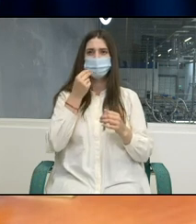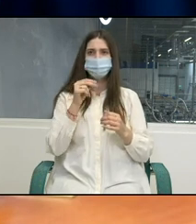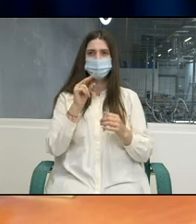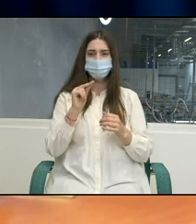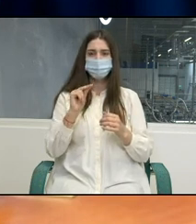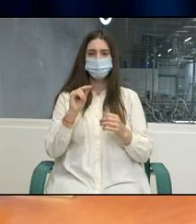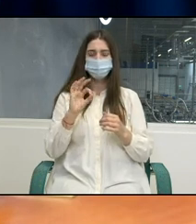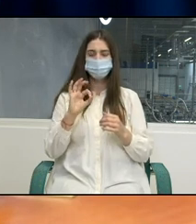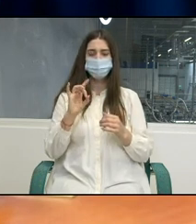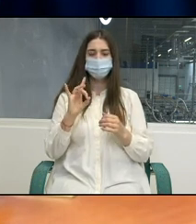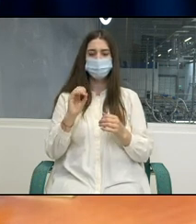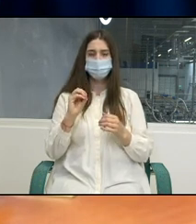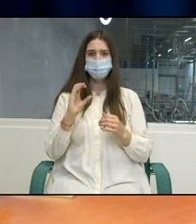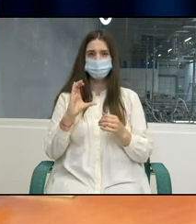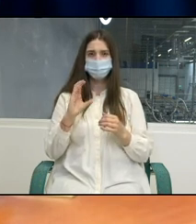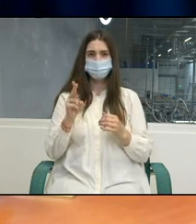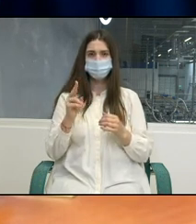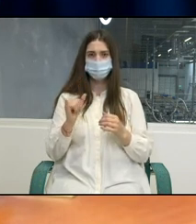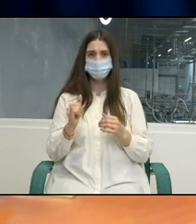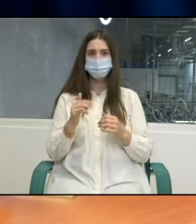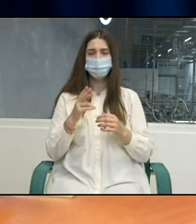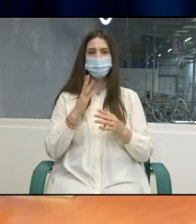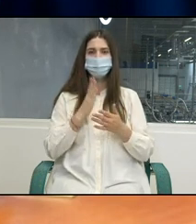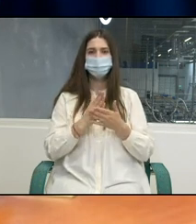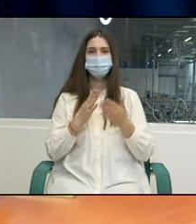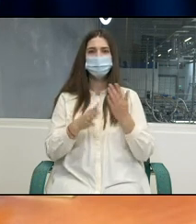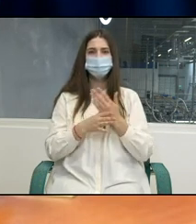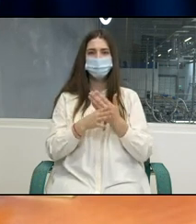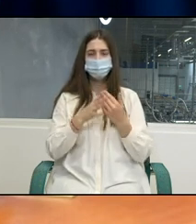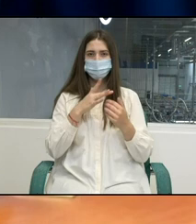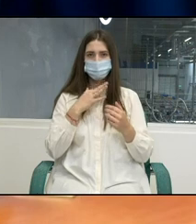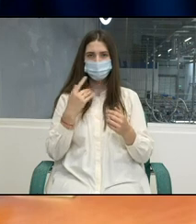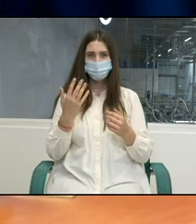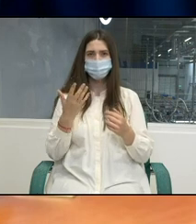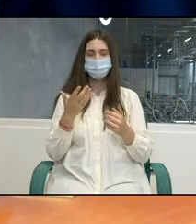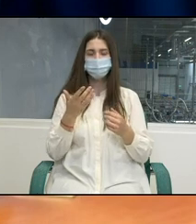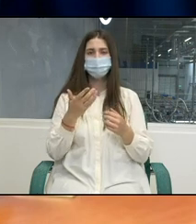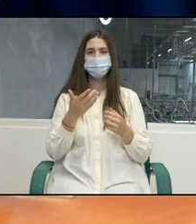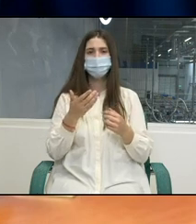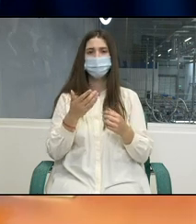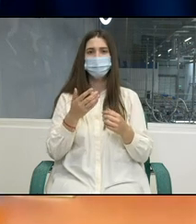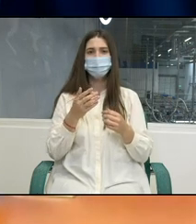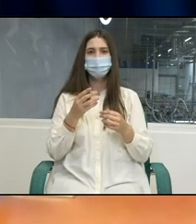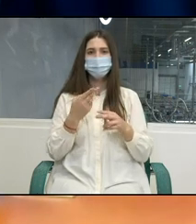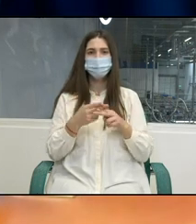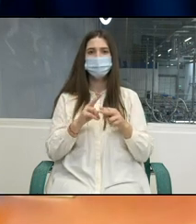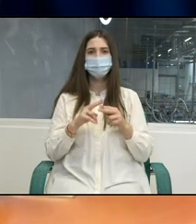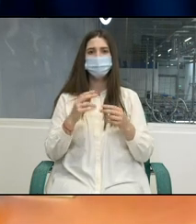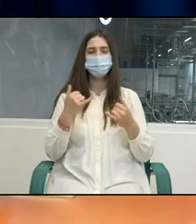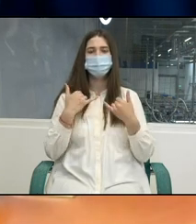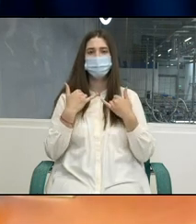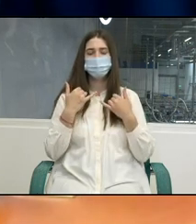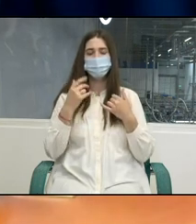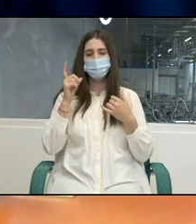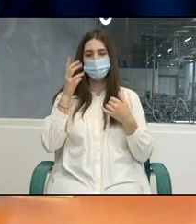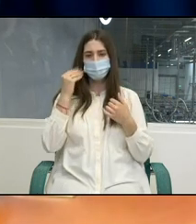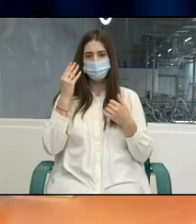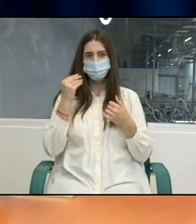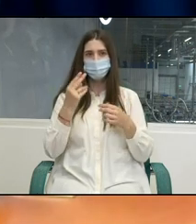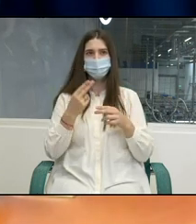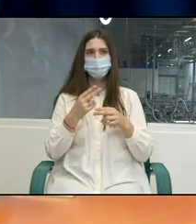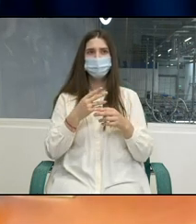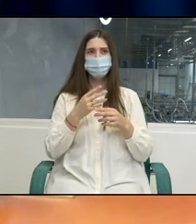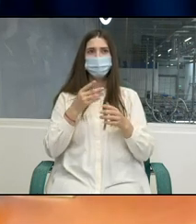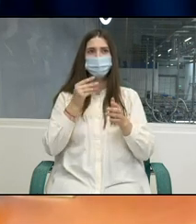instruirea antreprenorilor sau acces la finanțare. OIM a contribuit la adaptarea acestor instrumente la necesitățile Republicii Moldova investind în